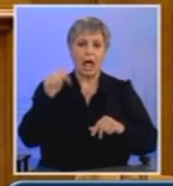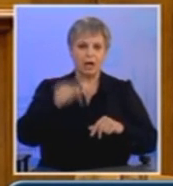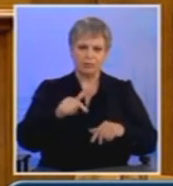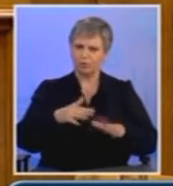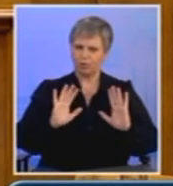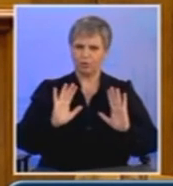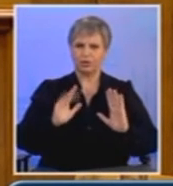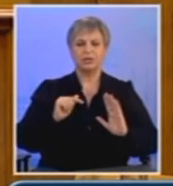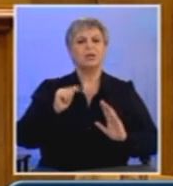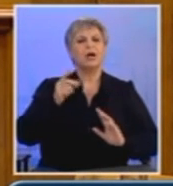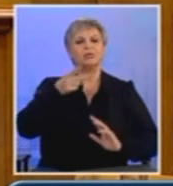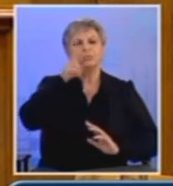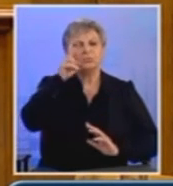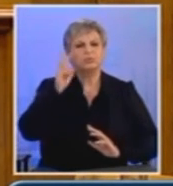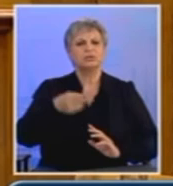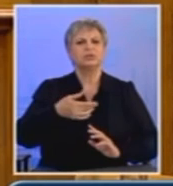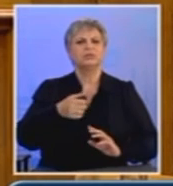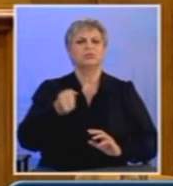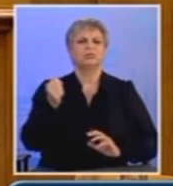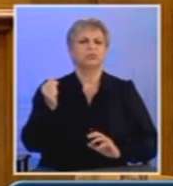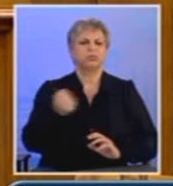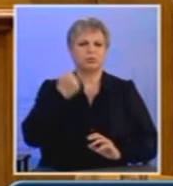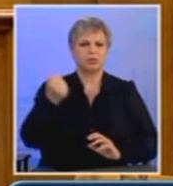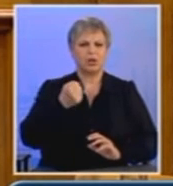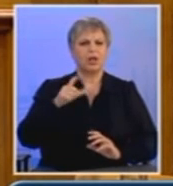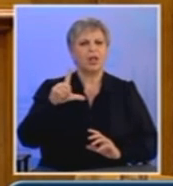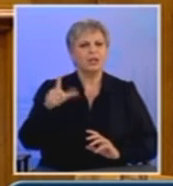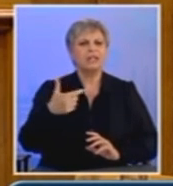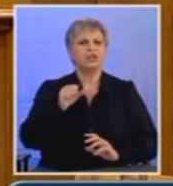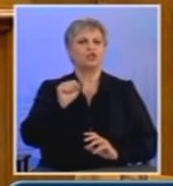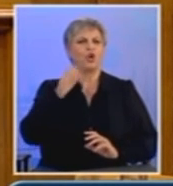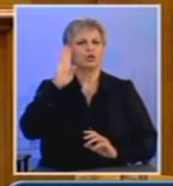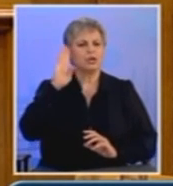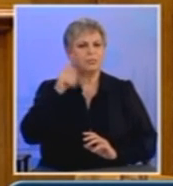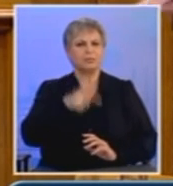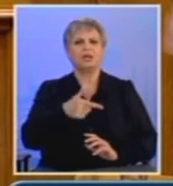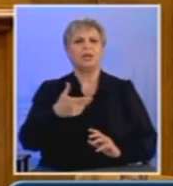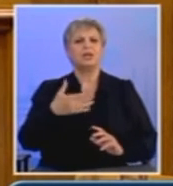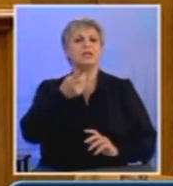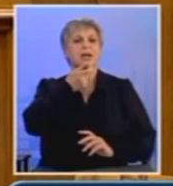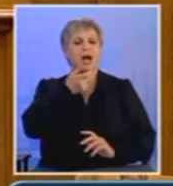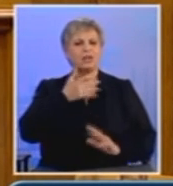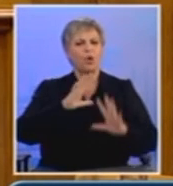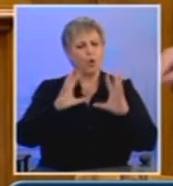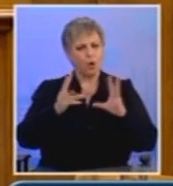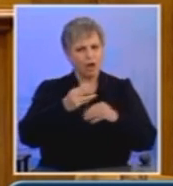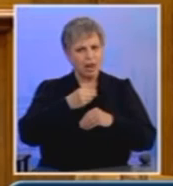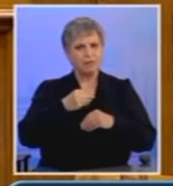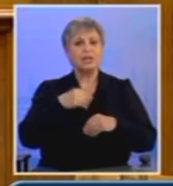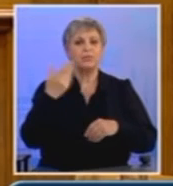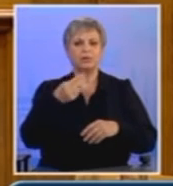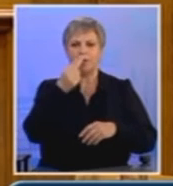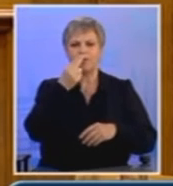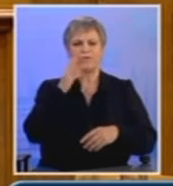ο Σόιμπλε είτε η Λεπέν, είτε ο Σόρος είτε οι Βρετανοί ευροσκεπτιστικί καθώς και διάφορα άλλα φασιστοιδί